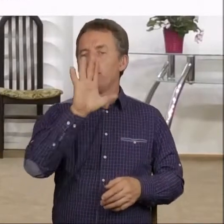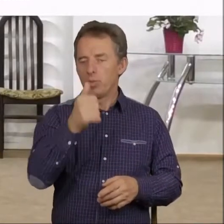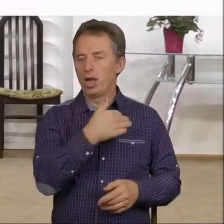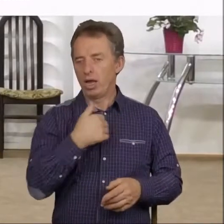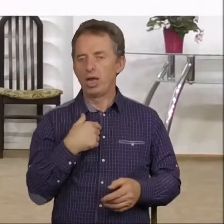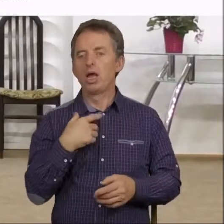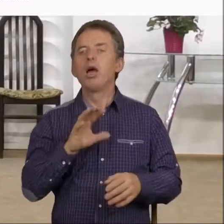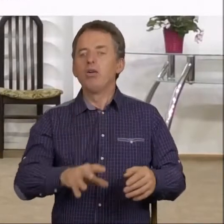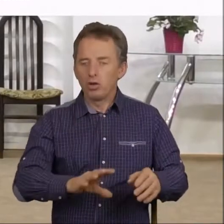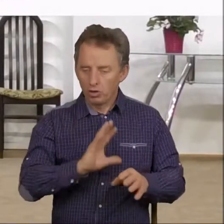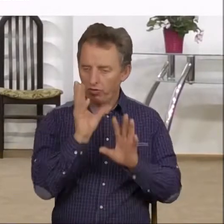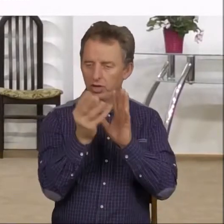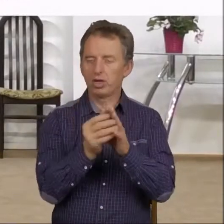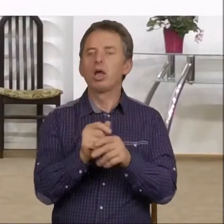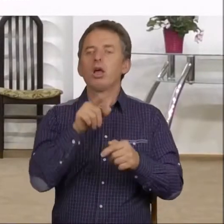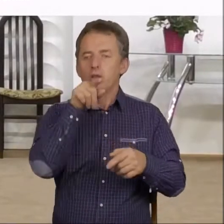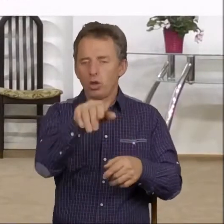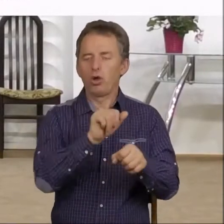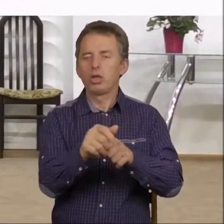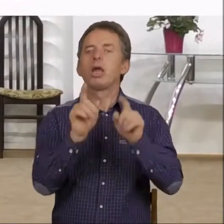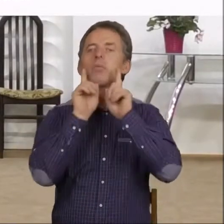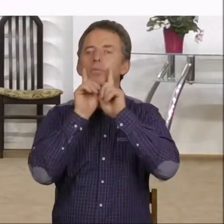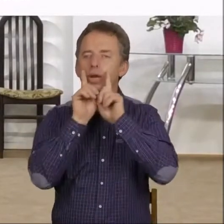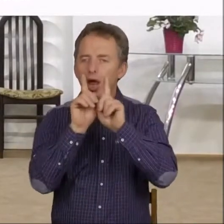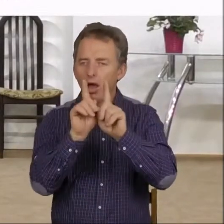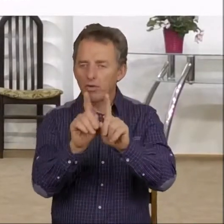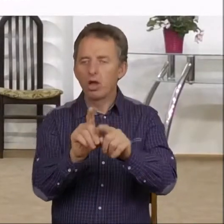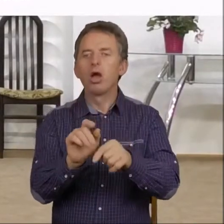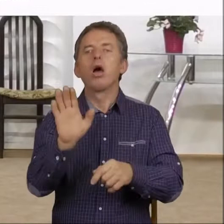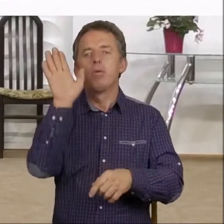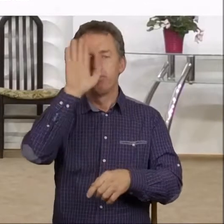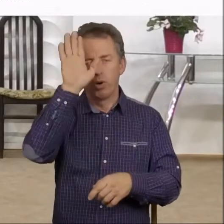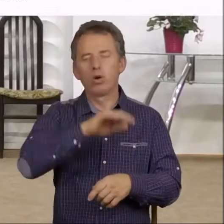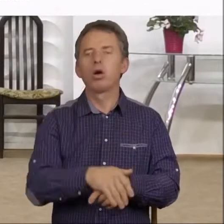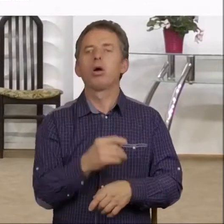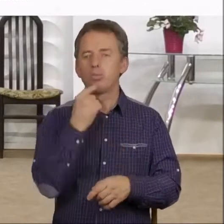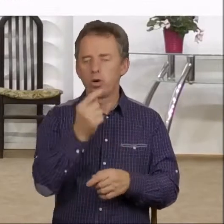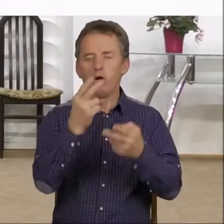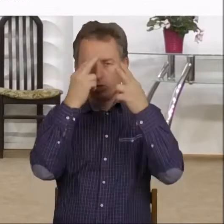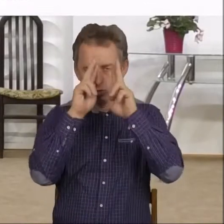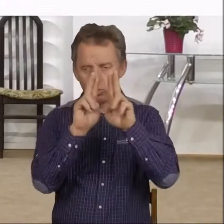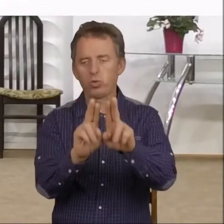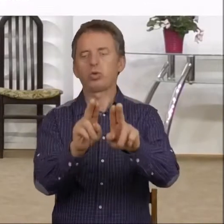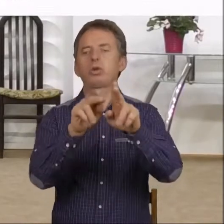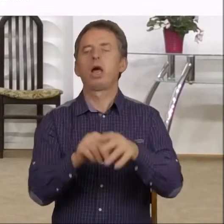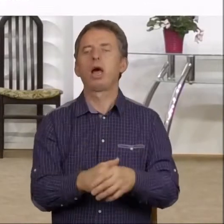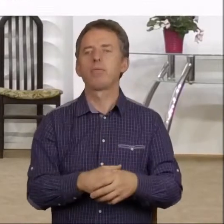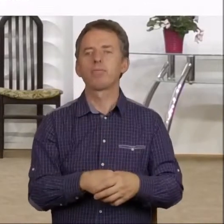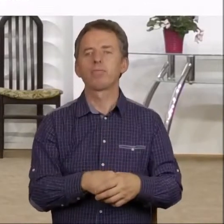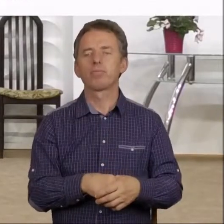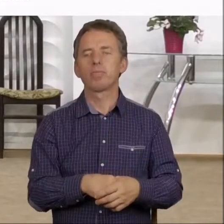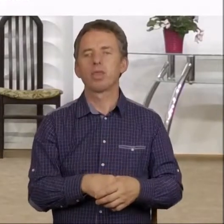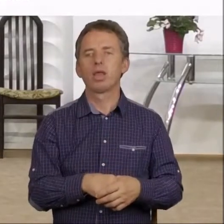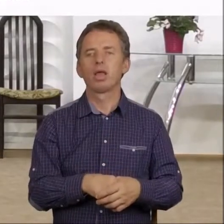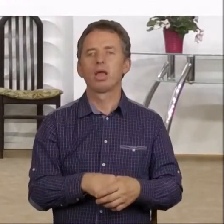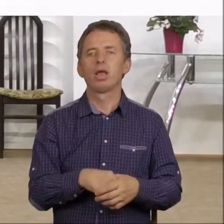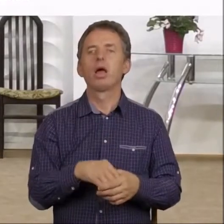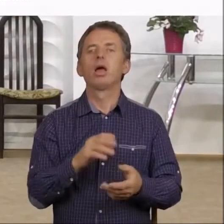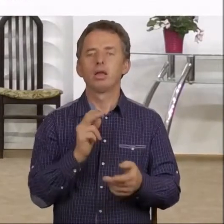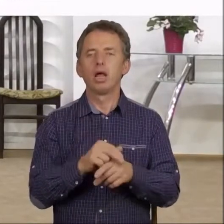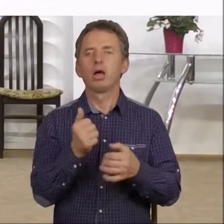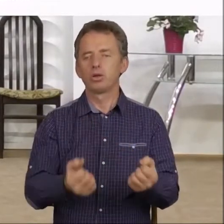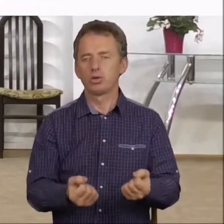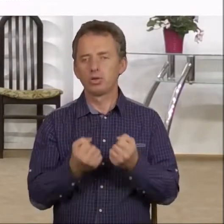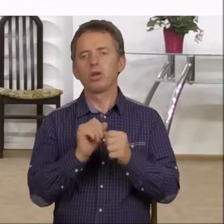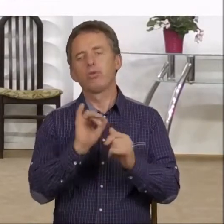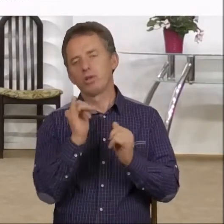będziemy wszyscy mówić, że to jest prawda, to Bóg to klepnie, Bóg to uzna. No, nasilą się pewne